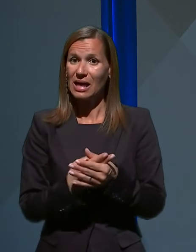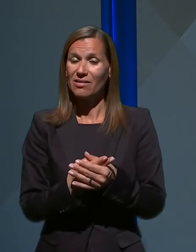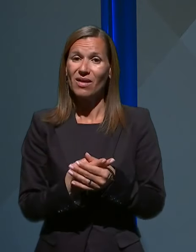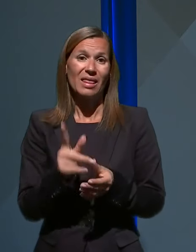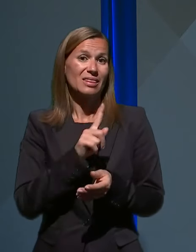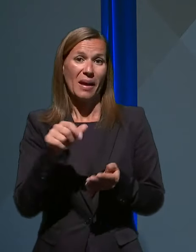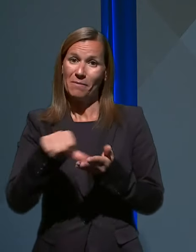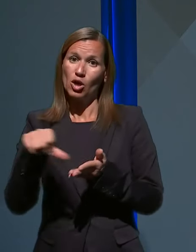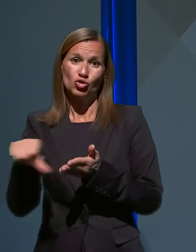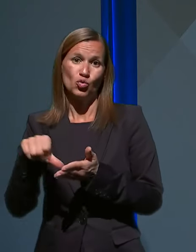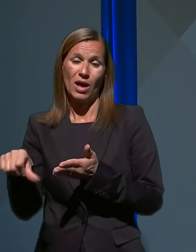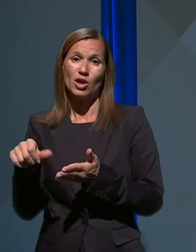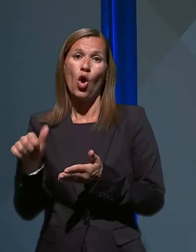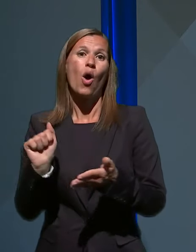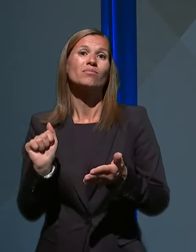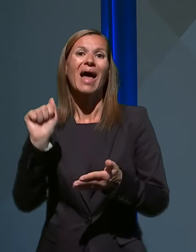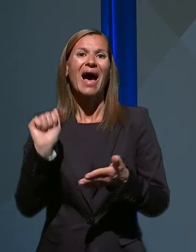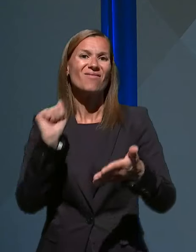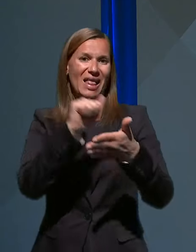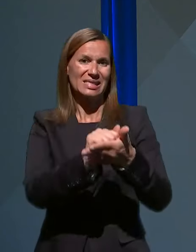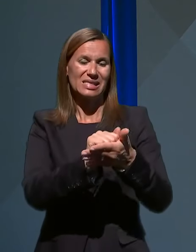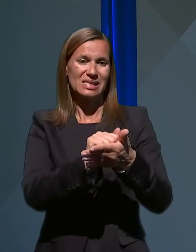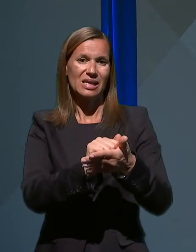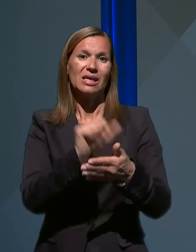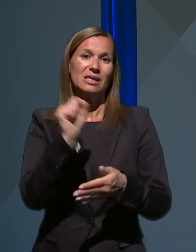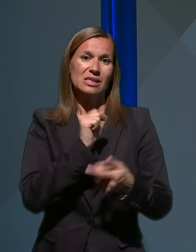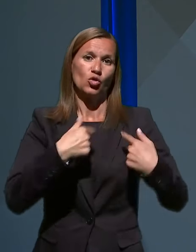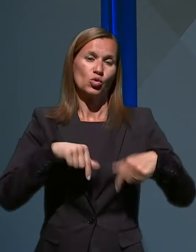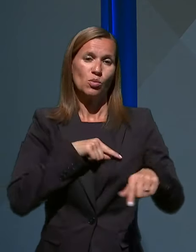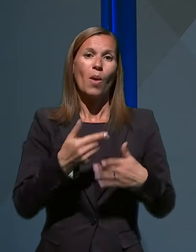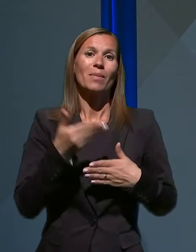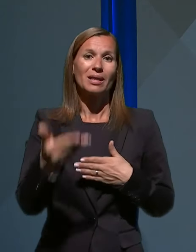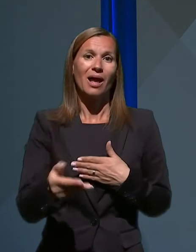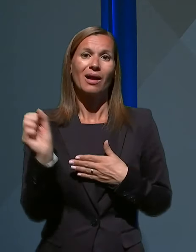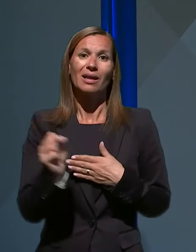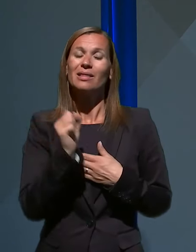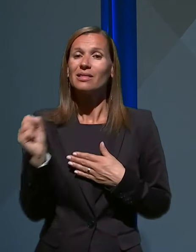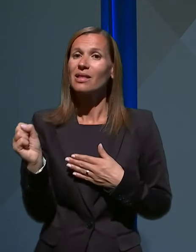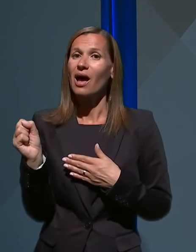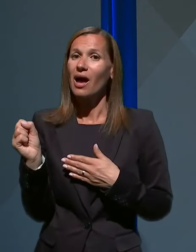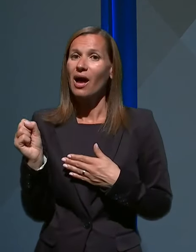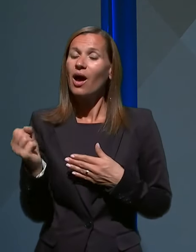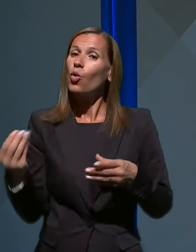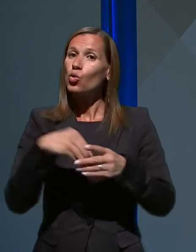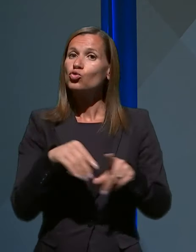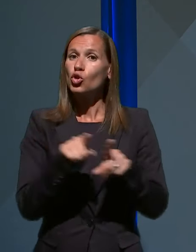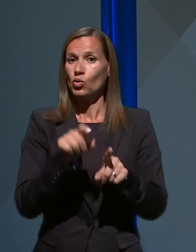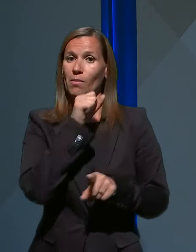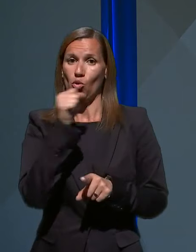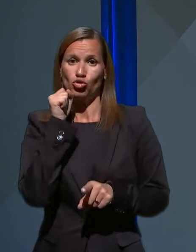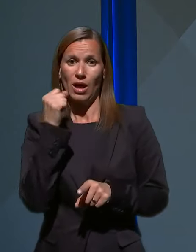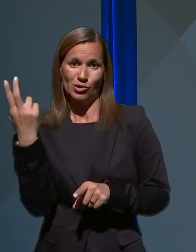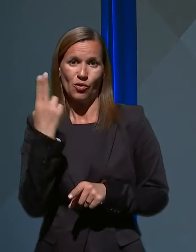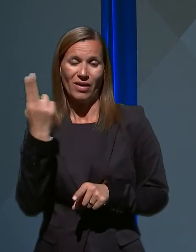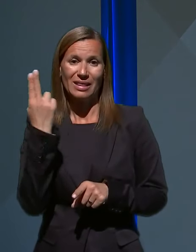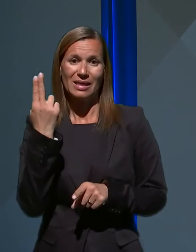plačujajo avansov, smo seveda predlagali, da se v to zgodbo vključi pošta Slovenije, ki